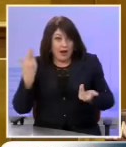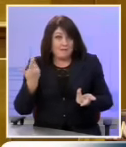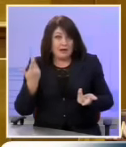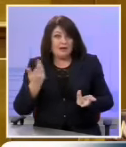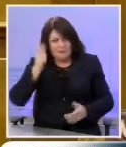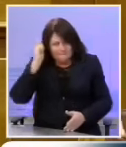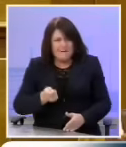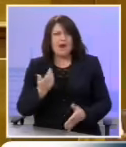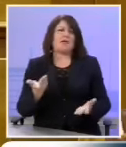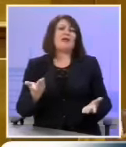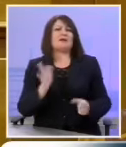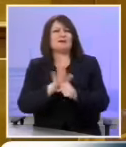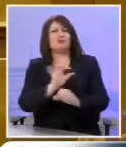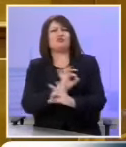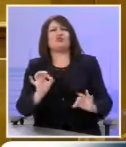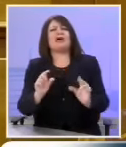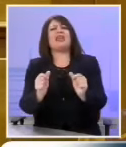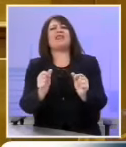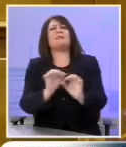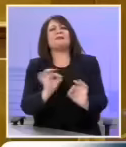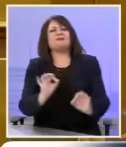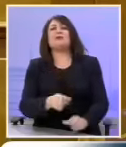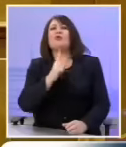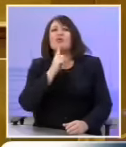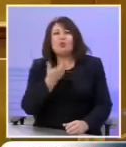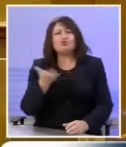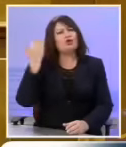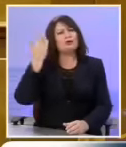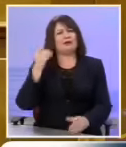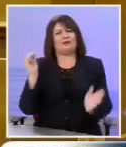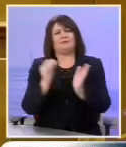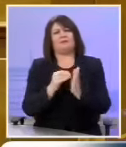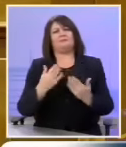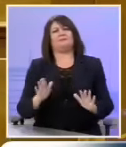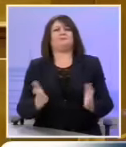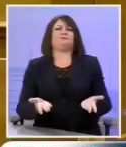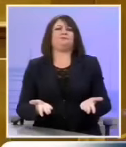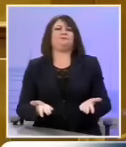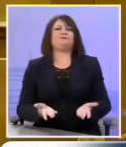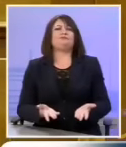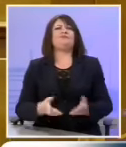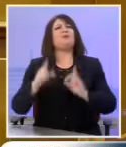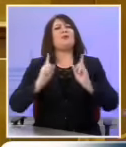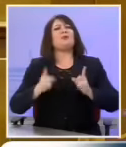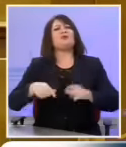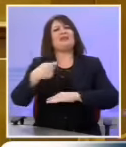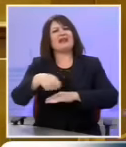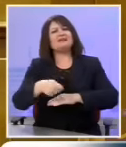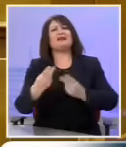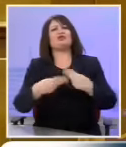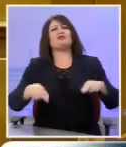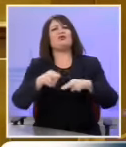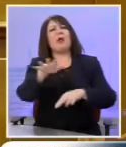Ομολογήστε την επάρκεια των ρυθμίσεων. Όπως αυτές έχουν ερμηνευθεί από την Ομολογία και του Συμβουλίου